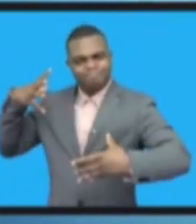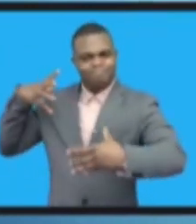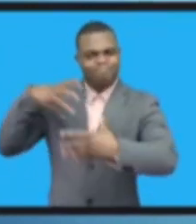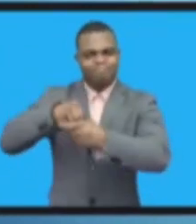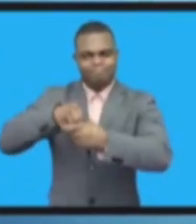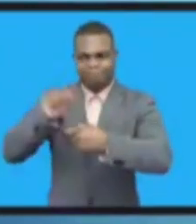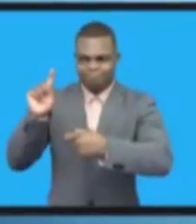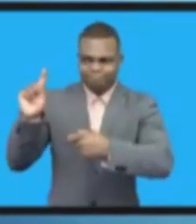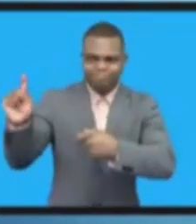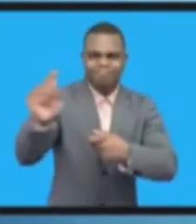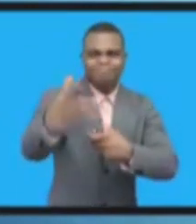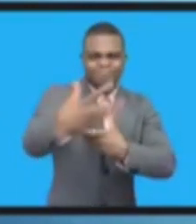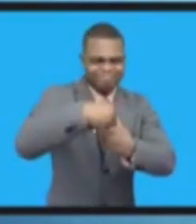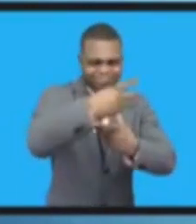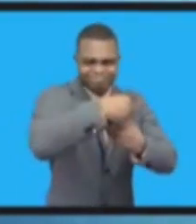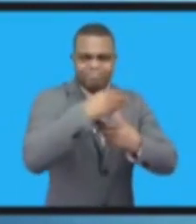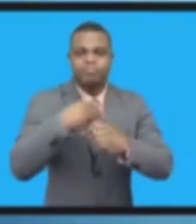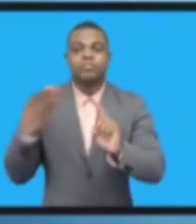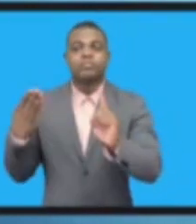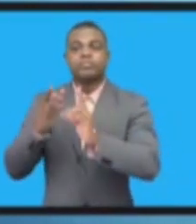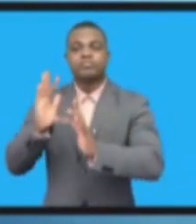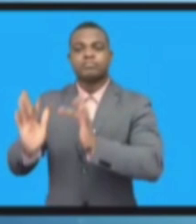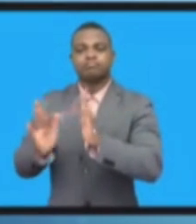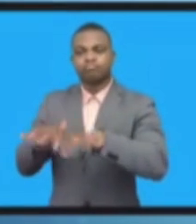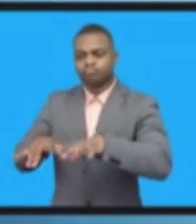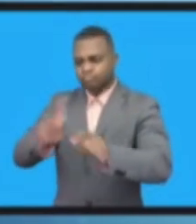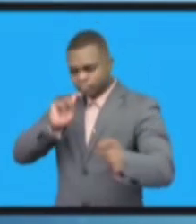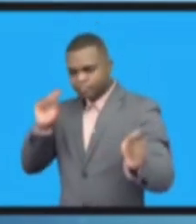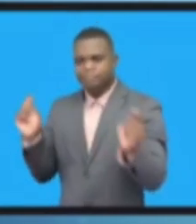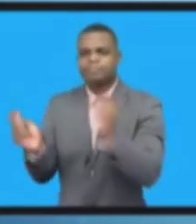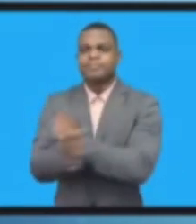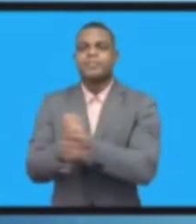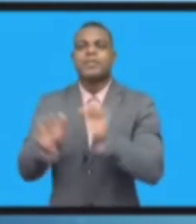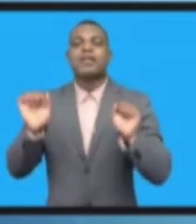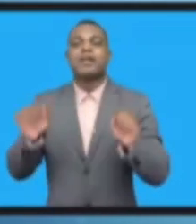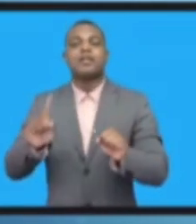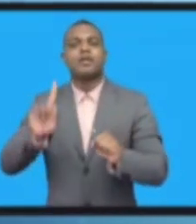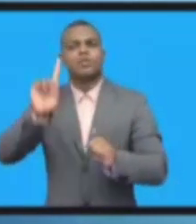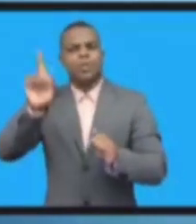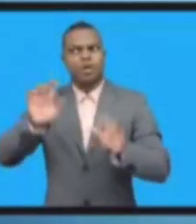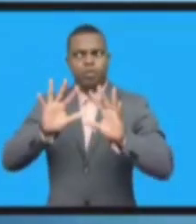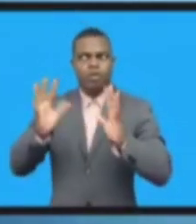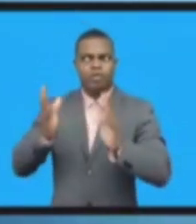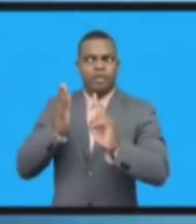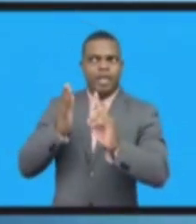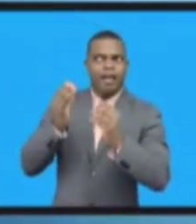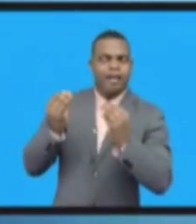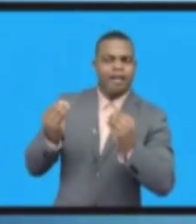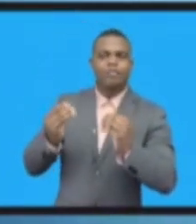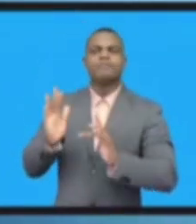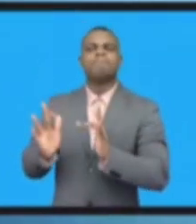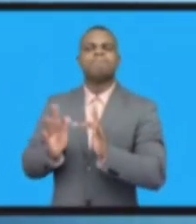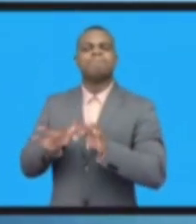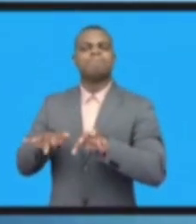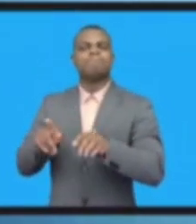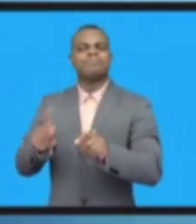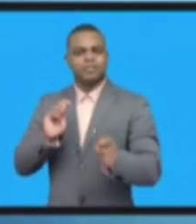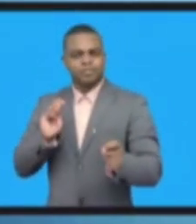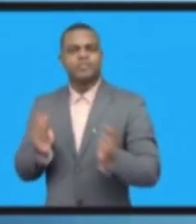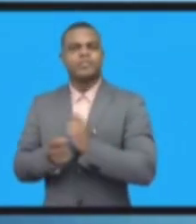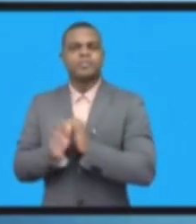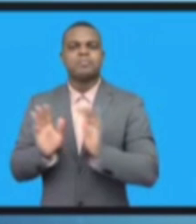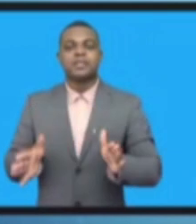технологии, которые появляются в информационном обществе, играют важнейшую роль. И они касаются каждого из нас.